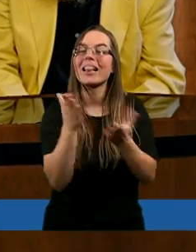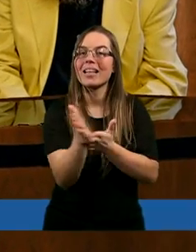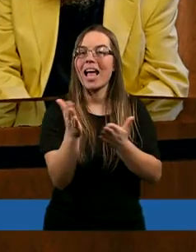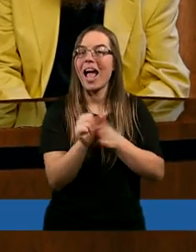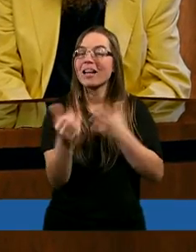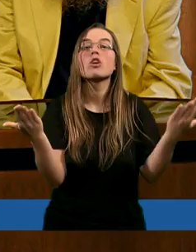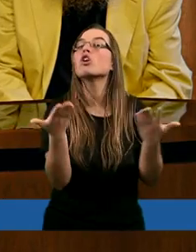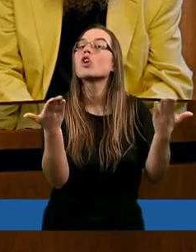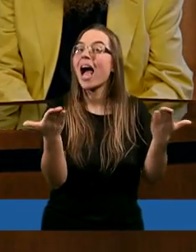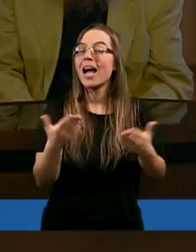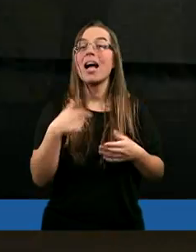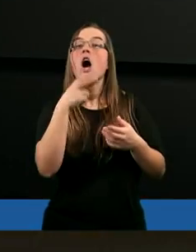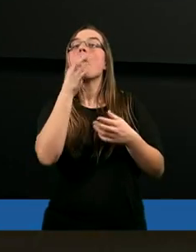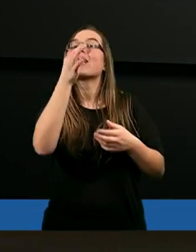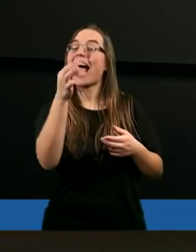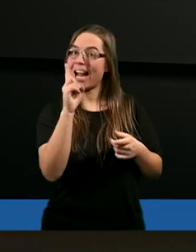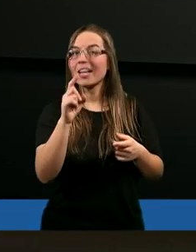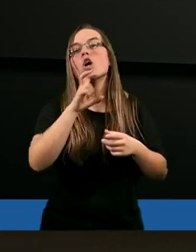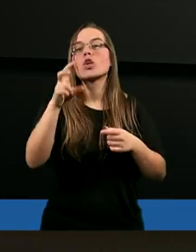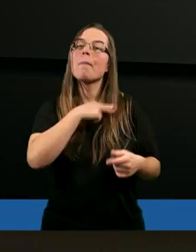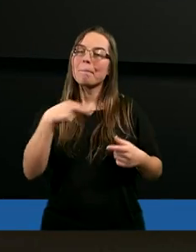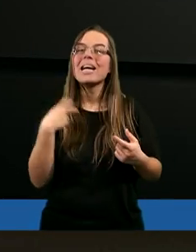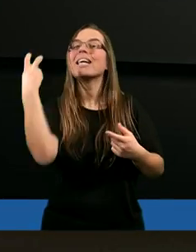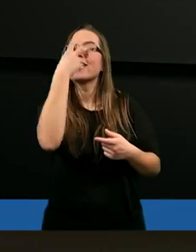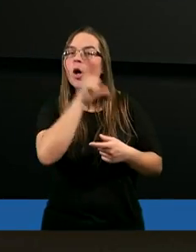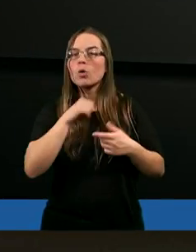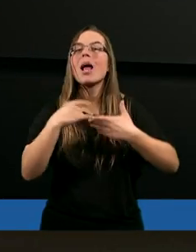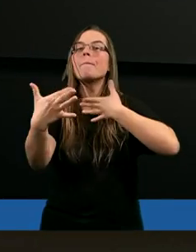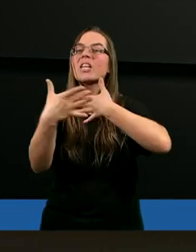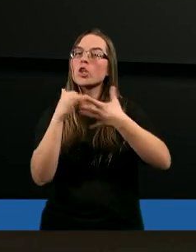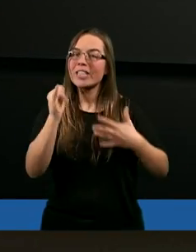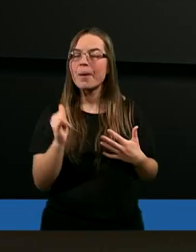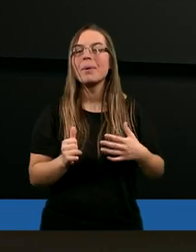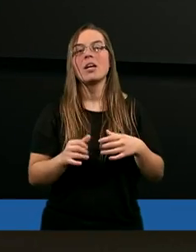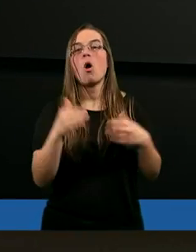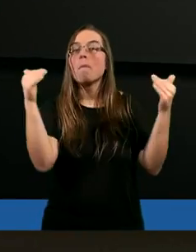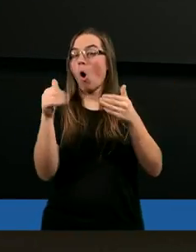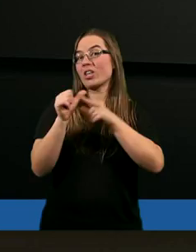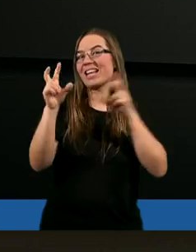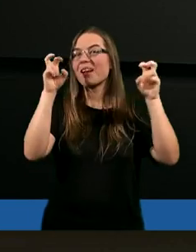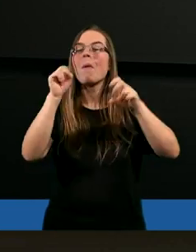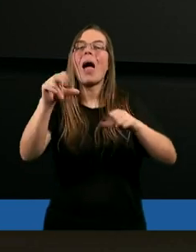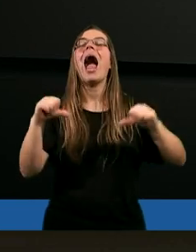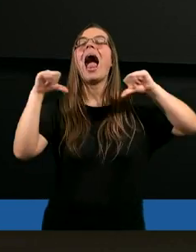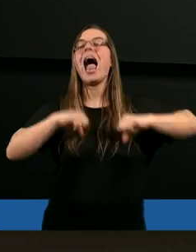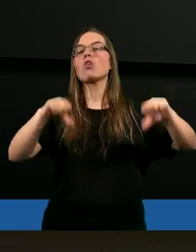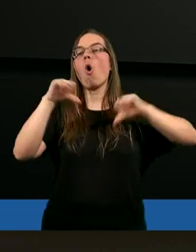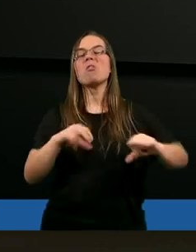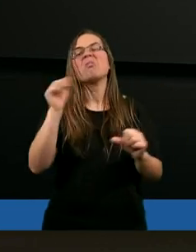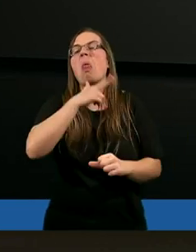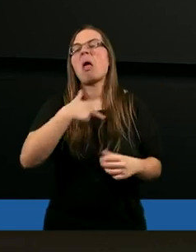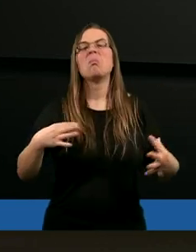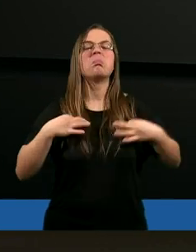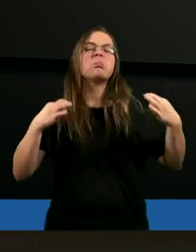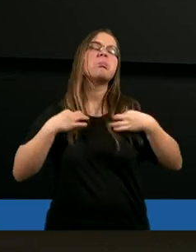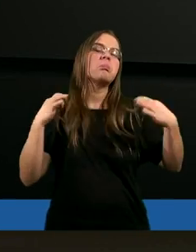gdzie jest twój bliźni. No właśnie, czy interesujemy się naszymi bliźnimi? A może jesteśmy takimi egoistami, że nas nie